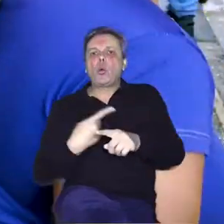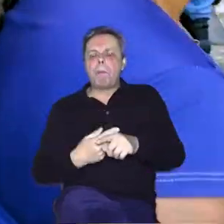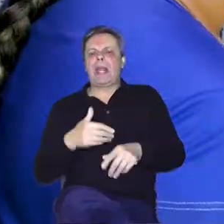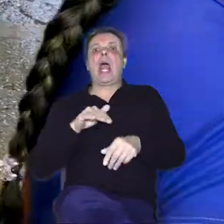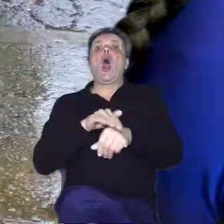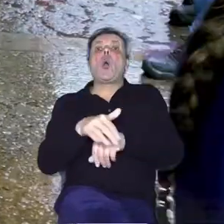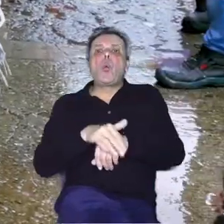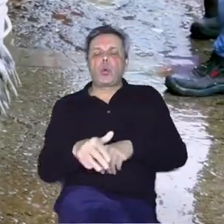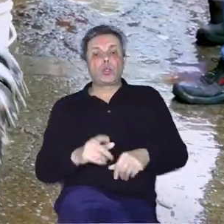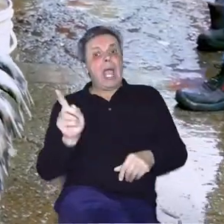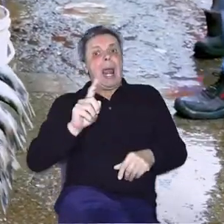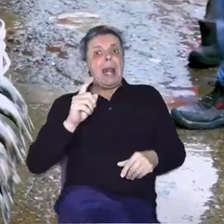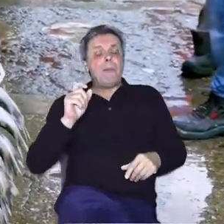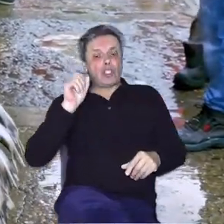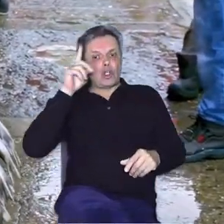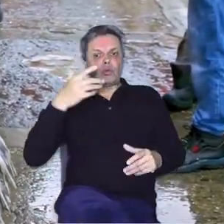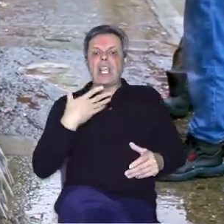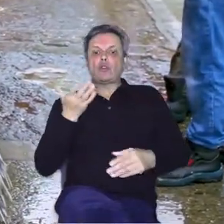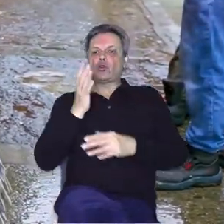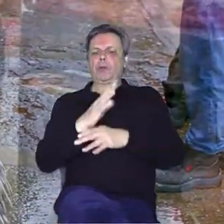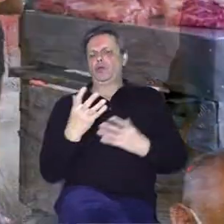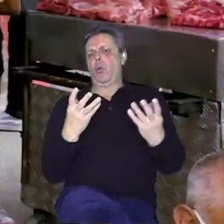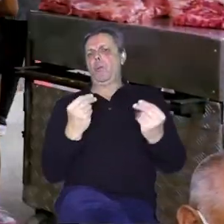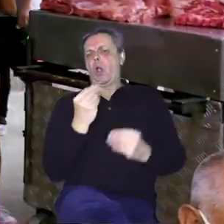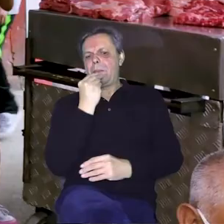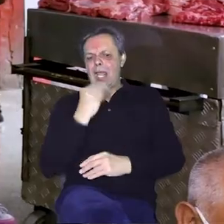Hvala što pratite.